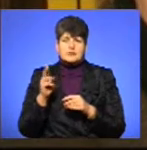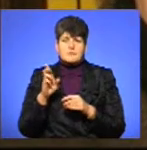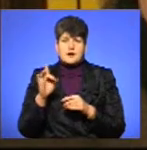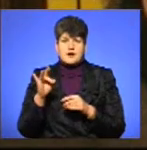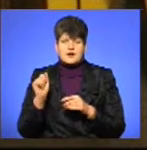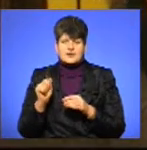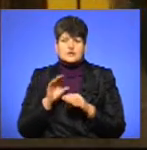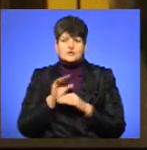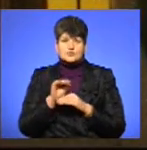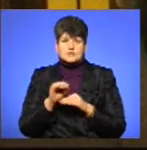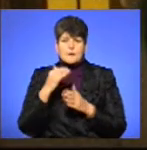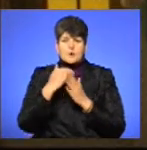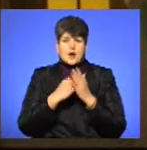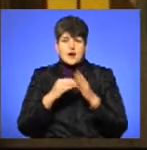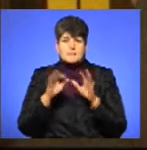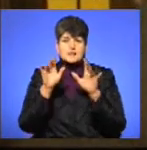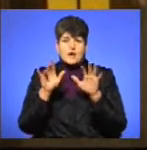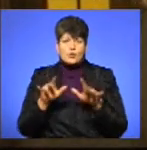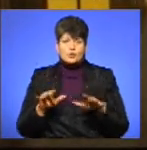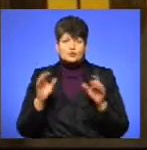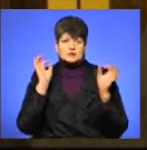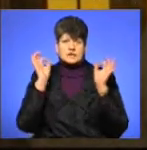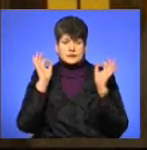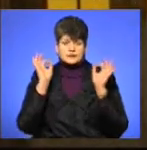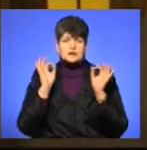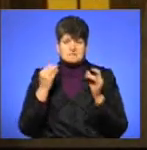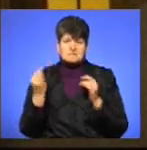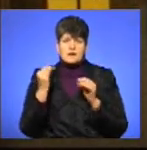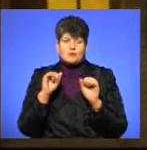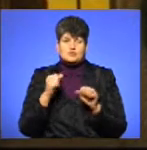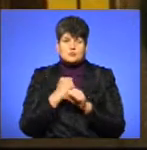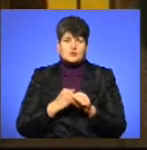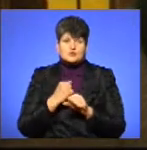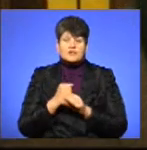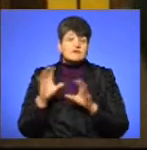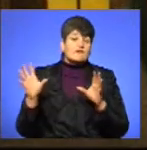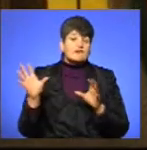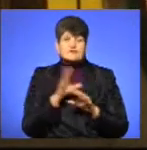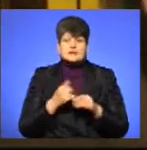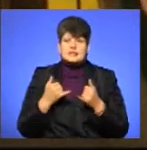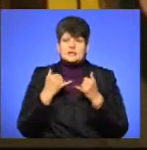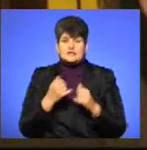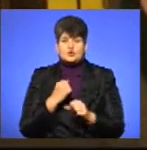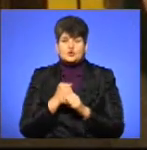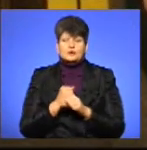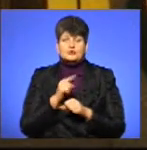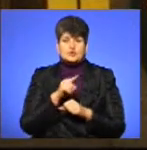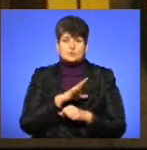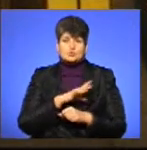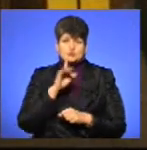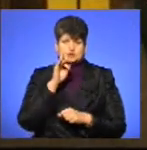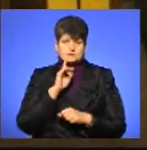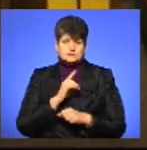комп'ютері, дуже цікава, вони можуть працювати. Для них все-все зроблено, щоб їм було